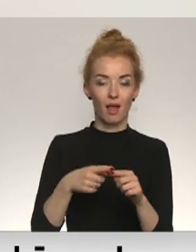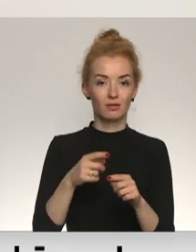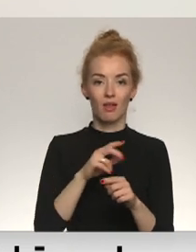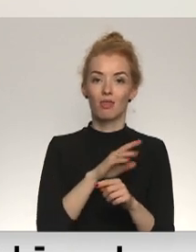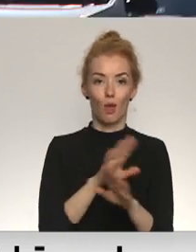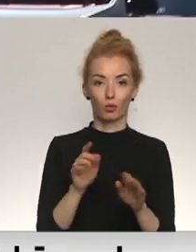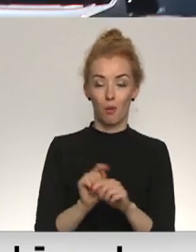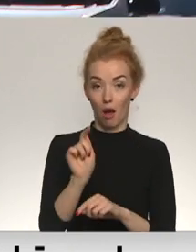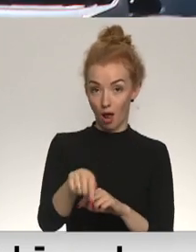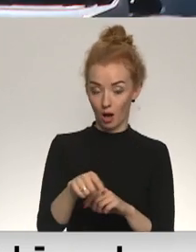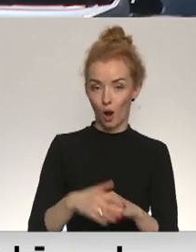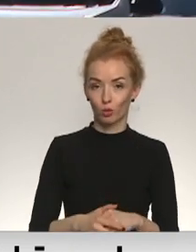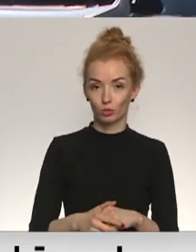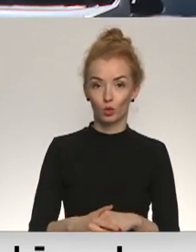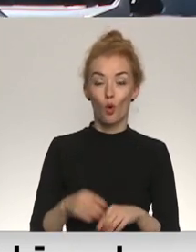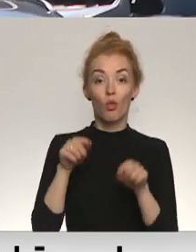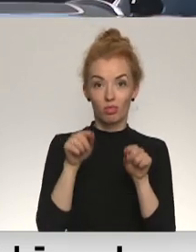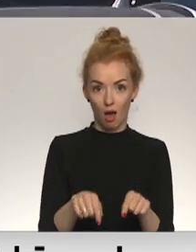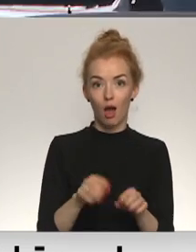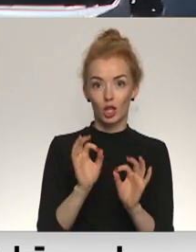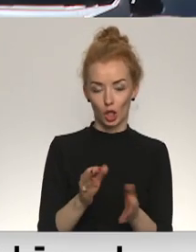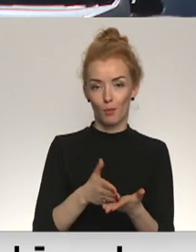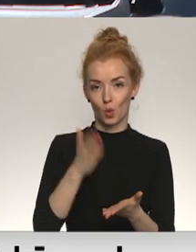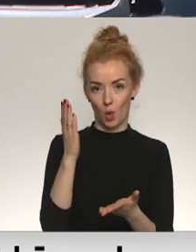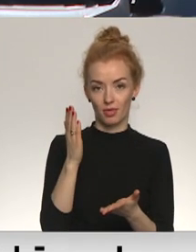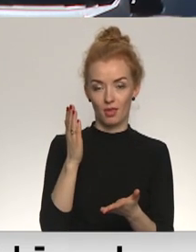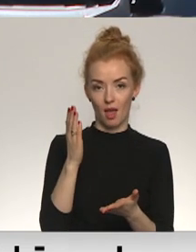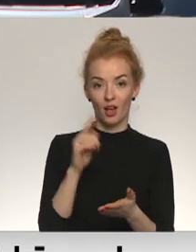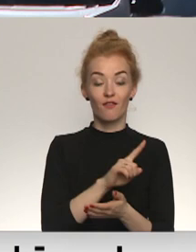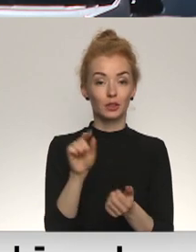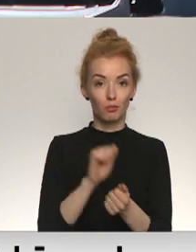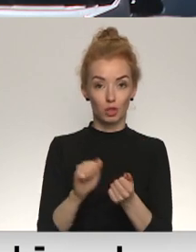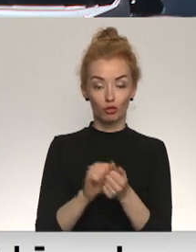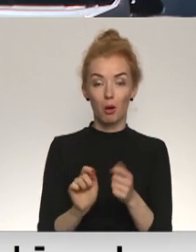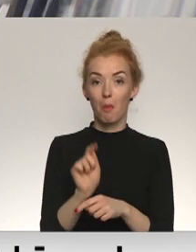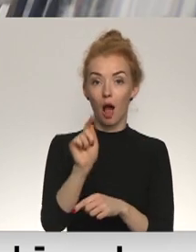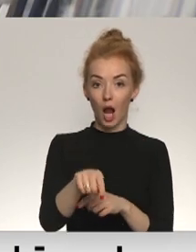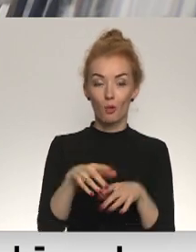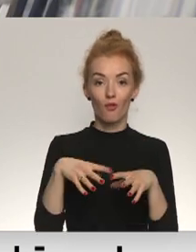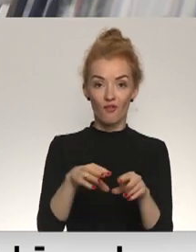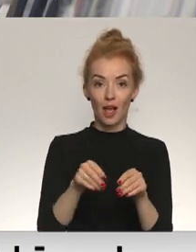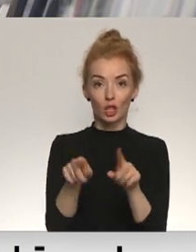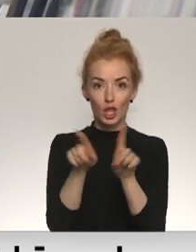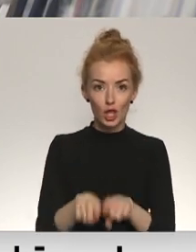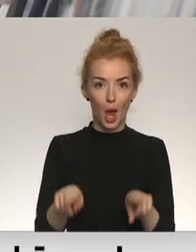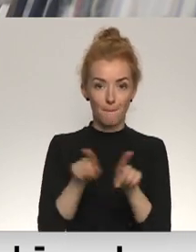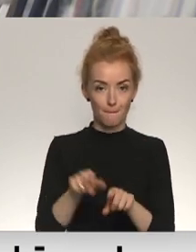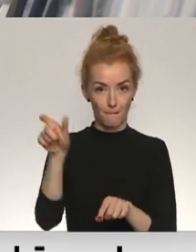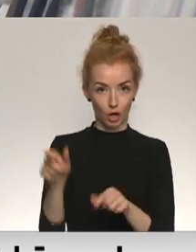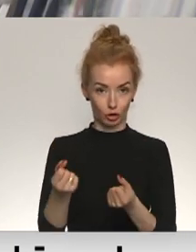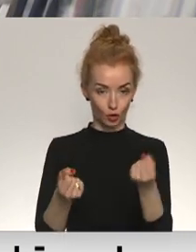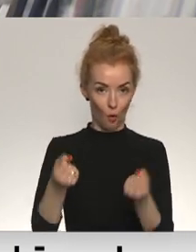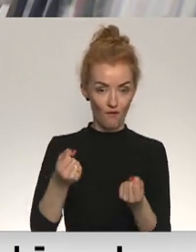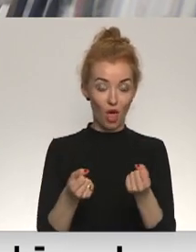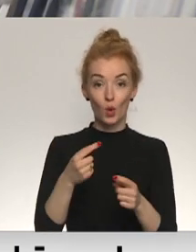aizdomāties. Un tā tas arī notiek. Taipat laikā visbiežāk pārkāpumus izdarot vieni un tie paši šoferi.